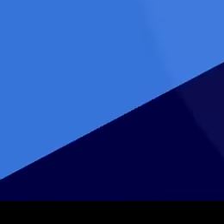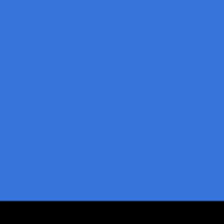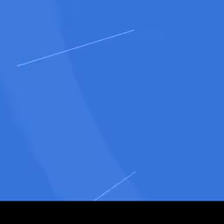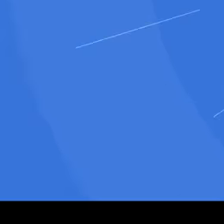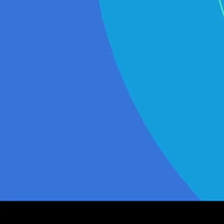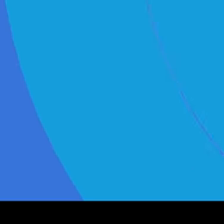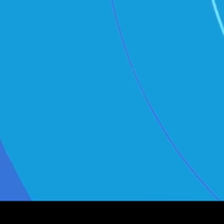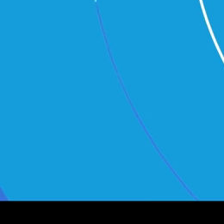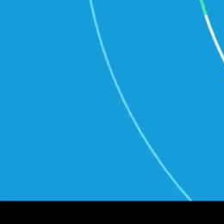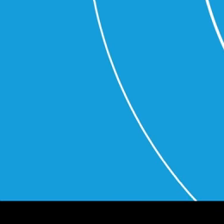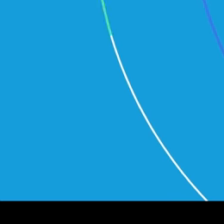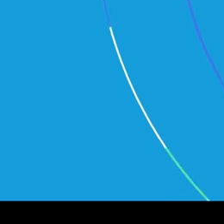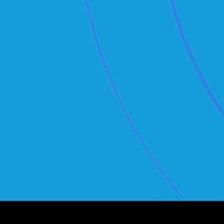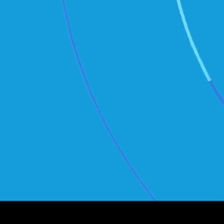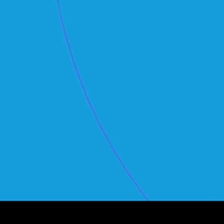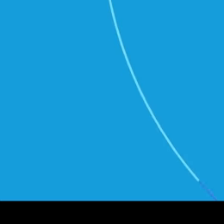شكرا